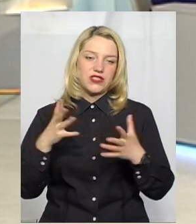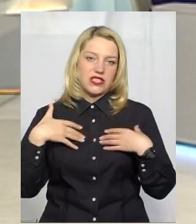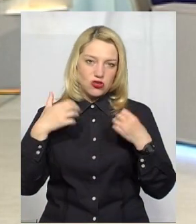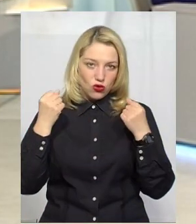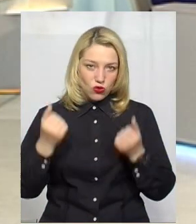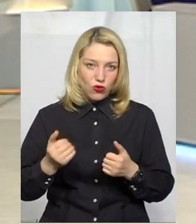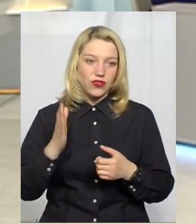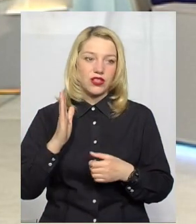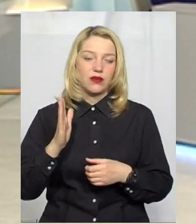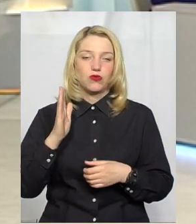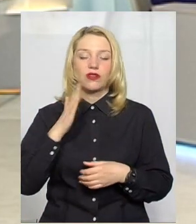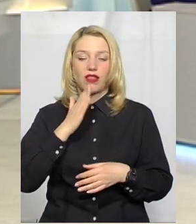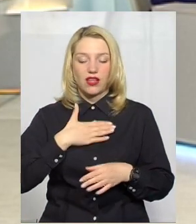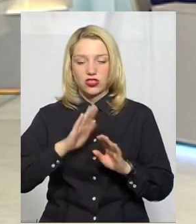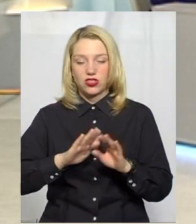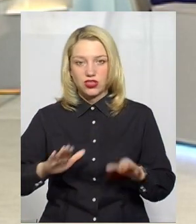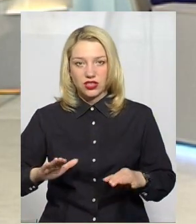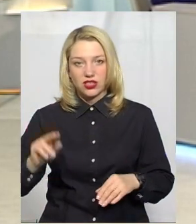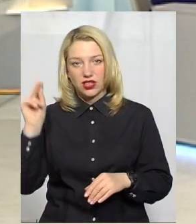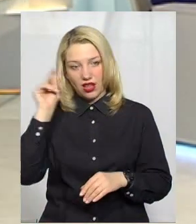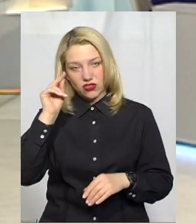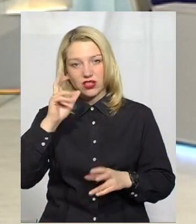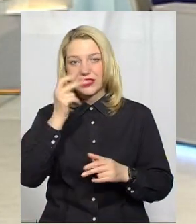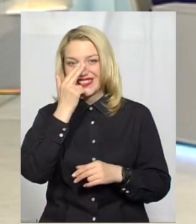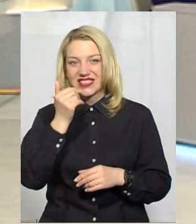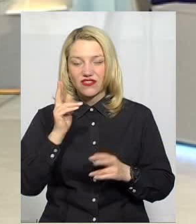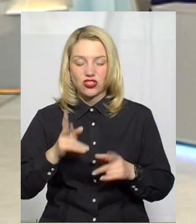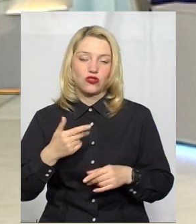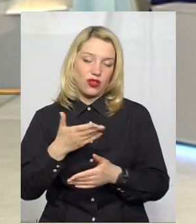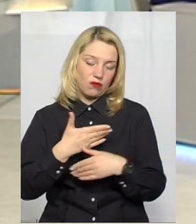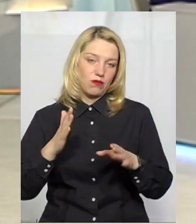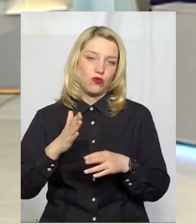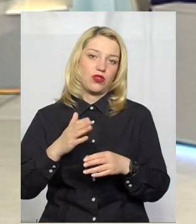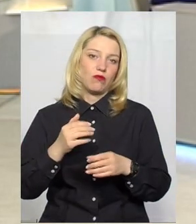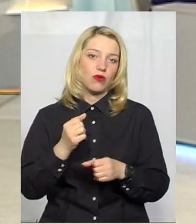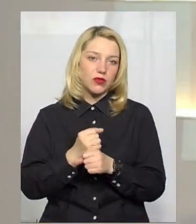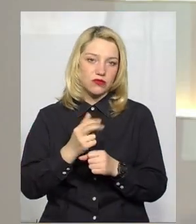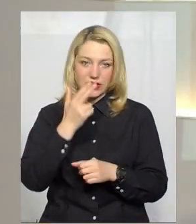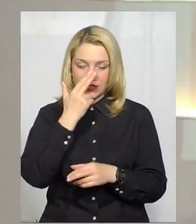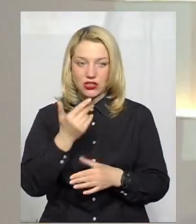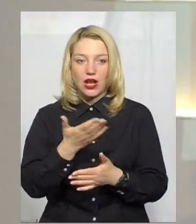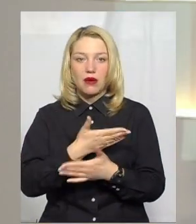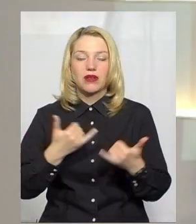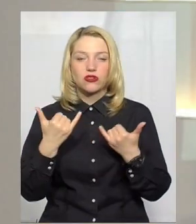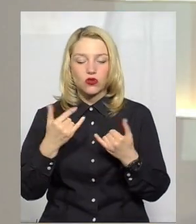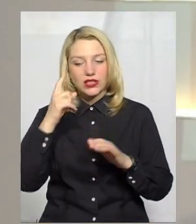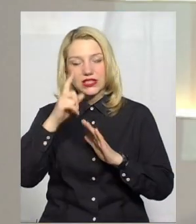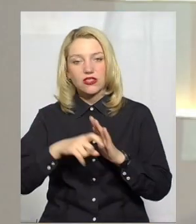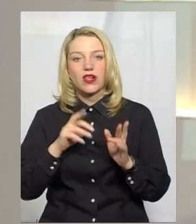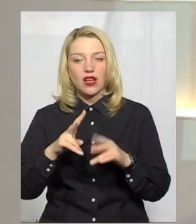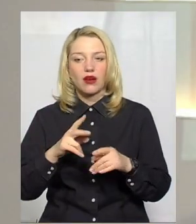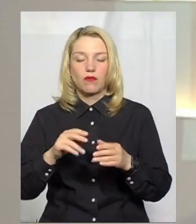діти будуть навчатися звично, і ми будемо жити звично. Ми сьогодні з'ясовували, як проходить